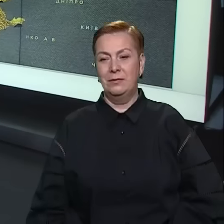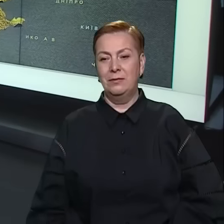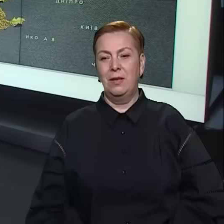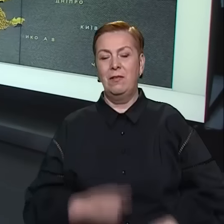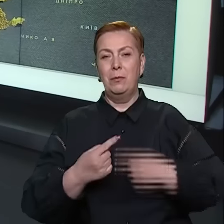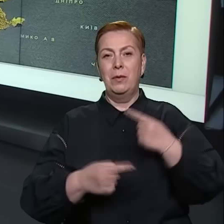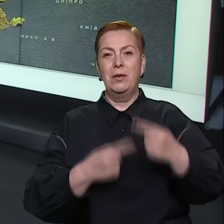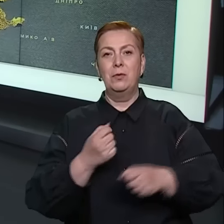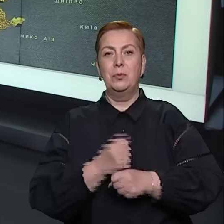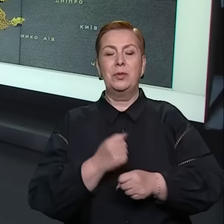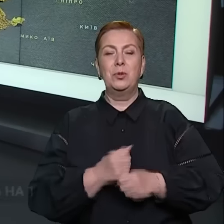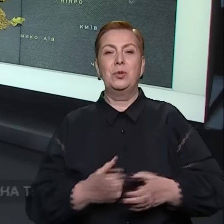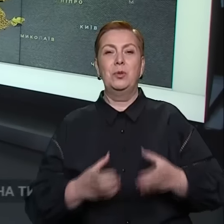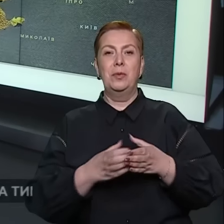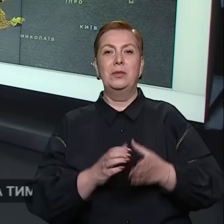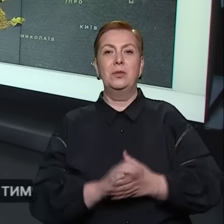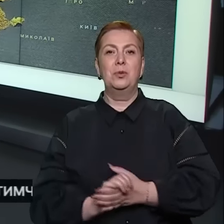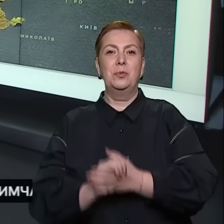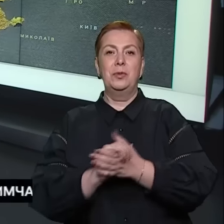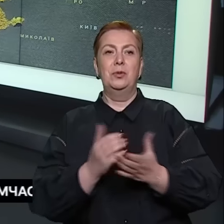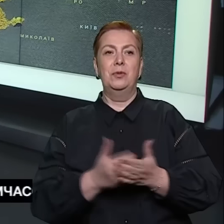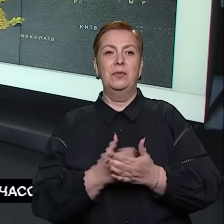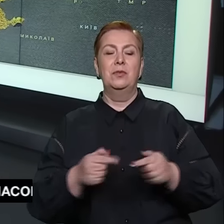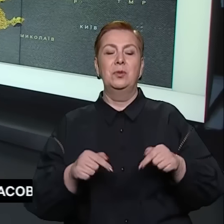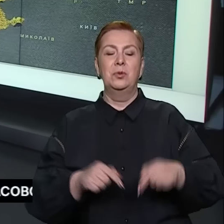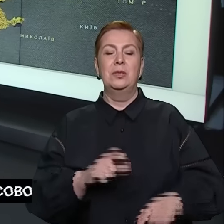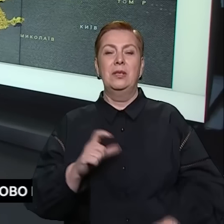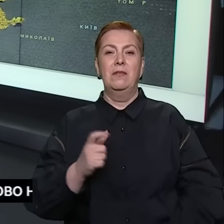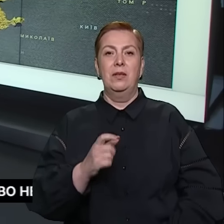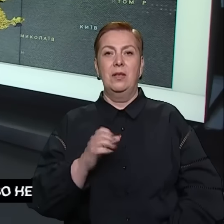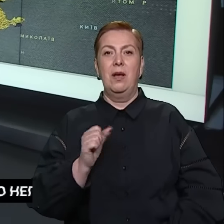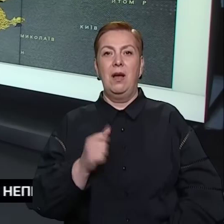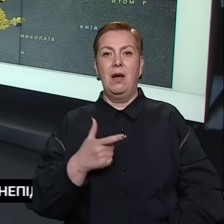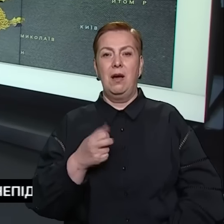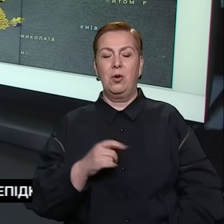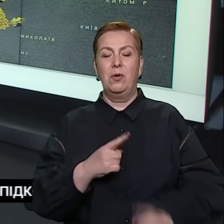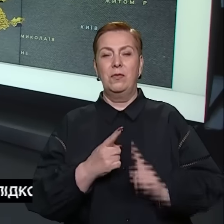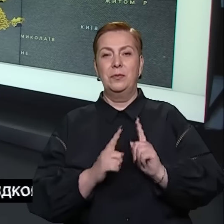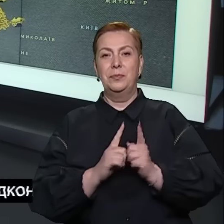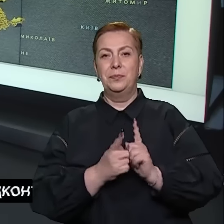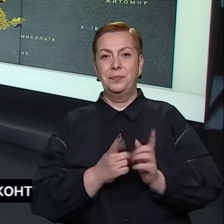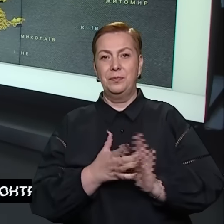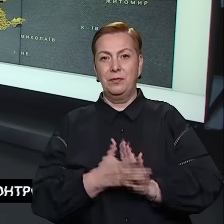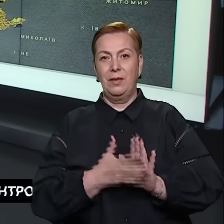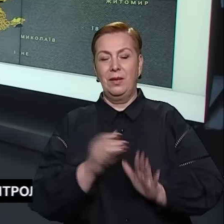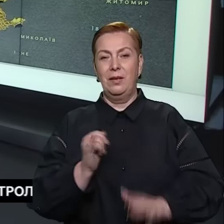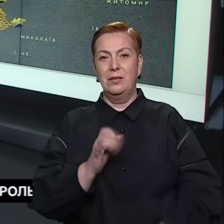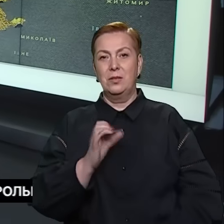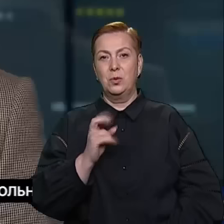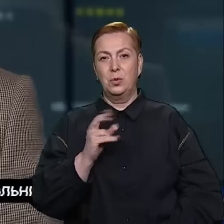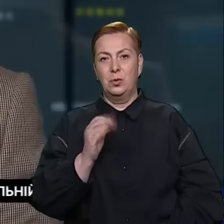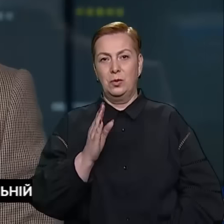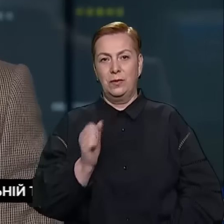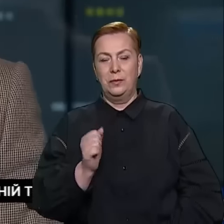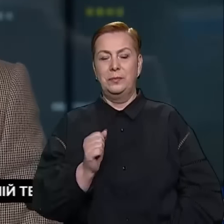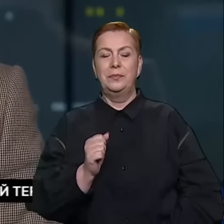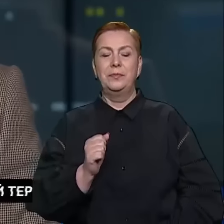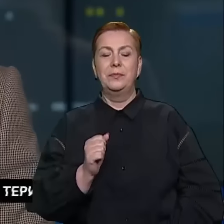В марафоні при цьому команда Суспільного новини в студії Євгенія Гарков, жестовою мовою Ірина Сколотова перекладає.